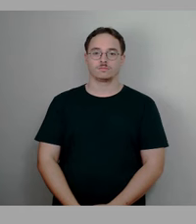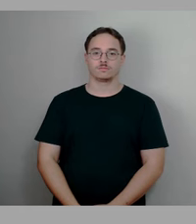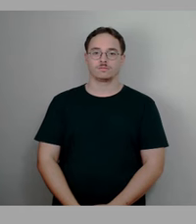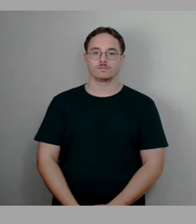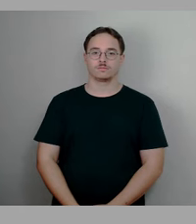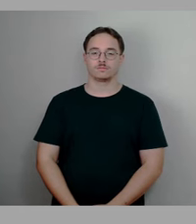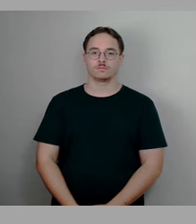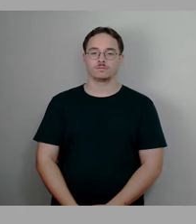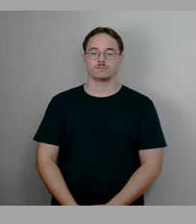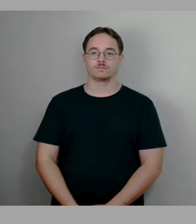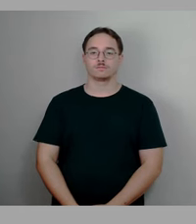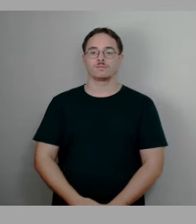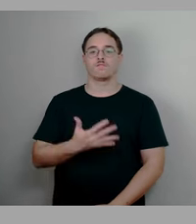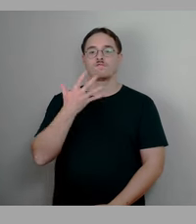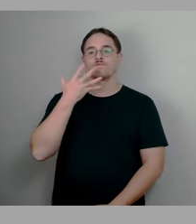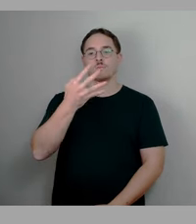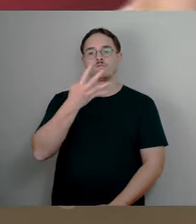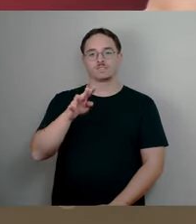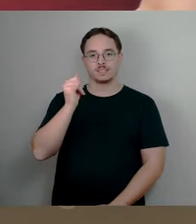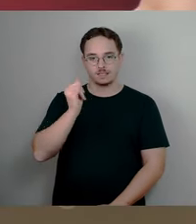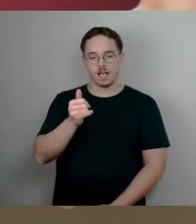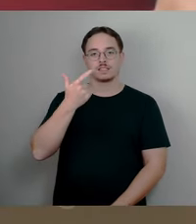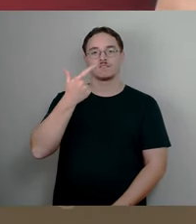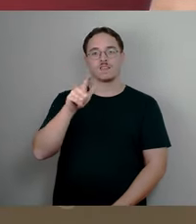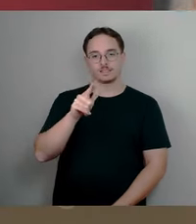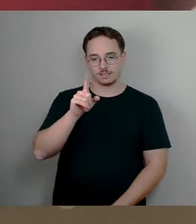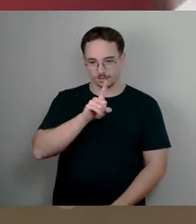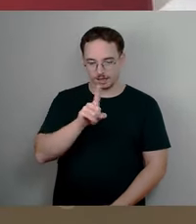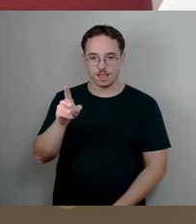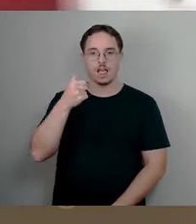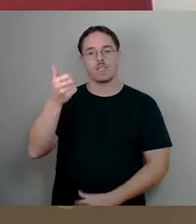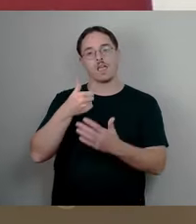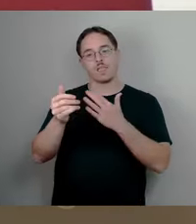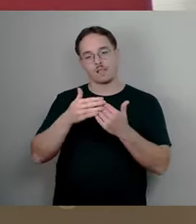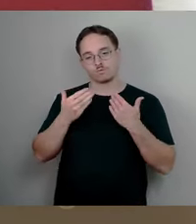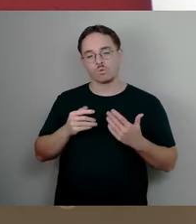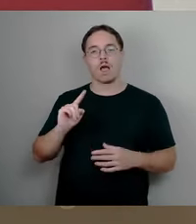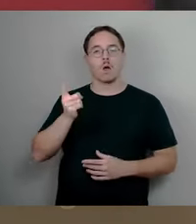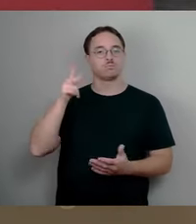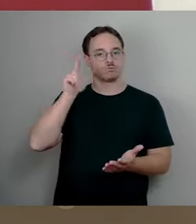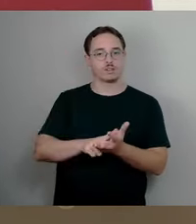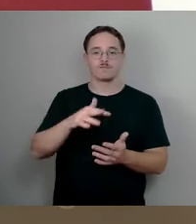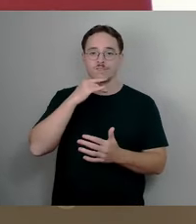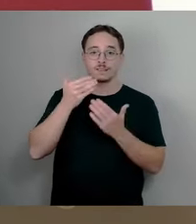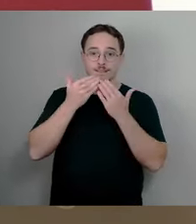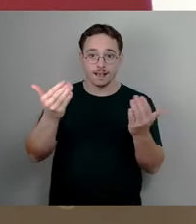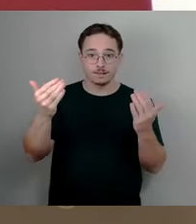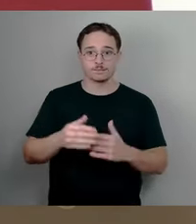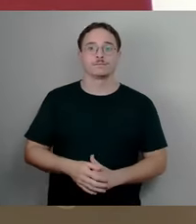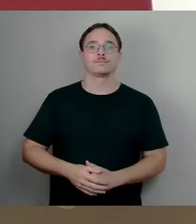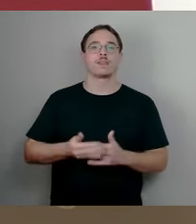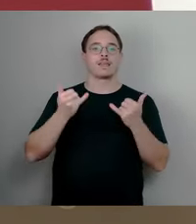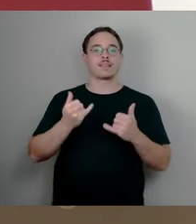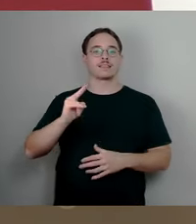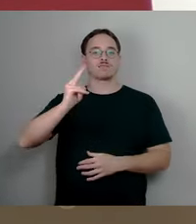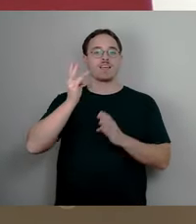Der wäre mit 45 A, 0, 20, nein, eine Enthaltung, ebenfalls so bestätigt. Vielen Dank und wir würden jetzt in den zweiten Block